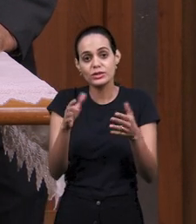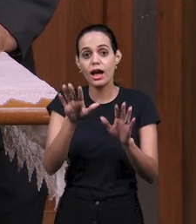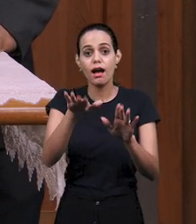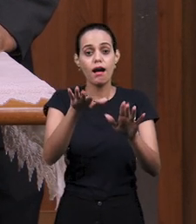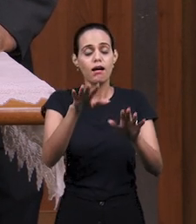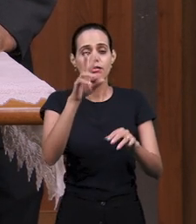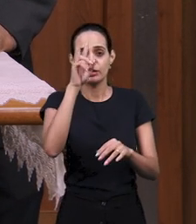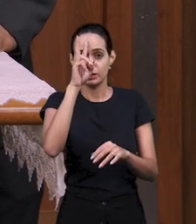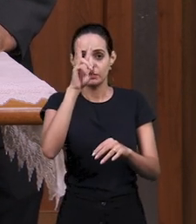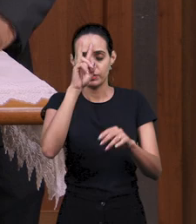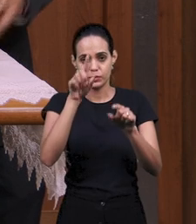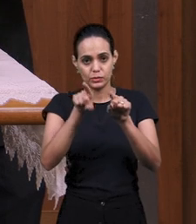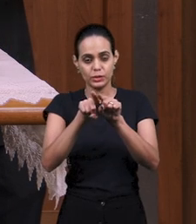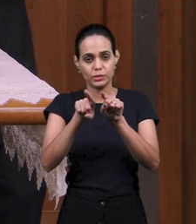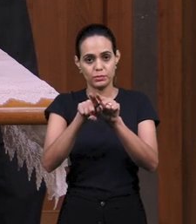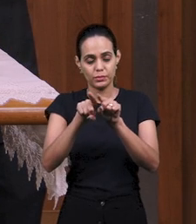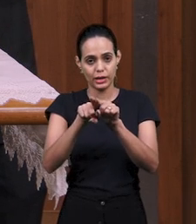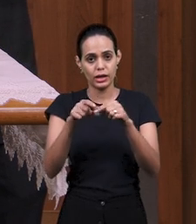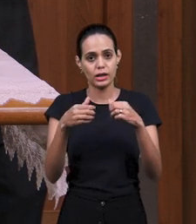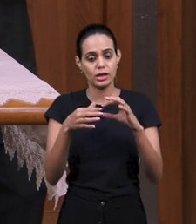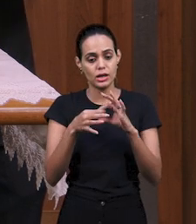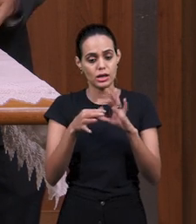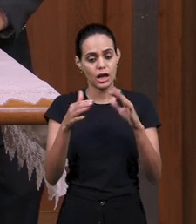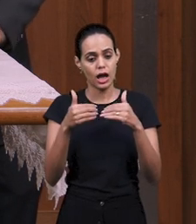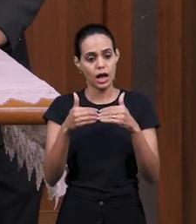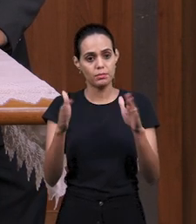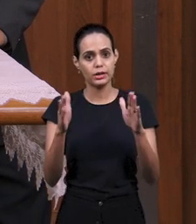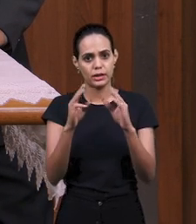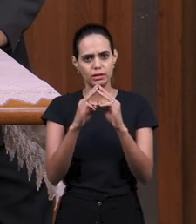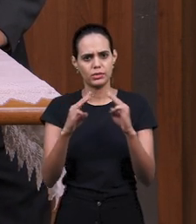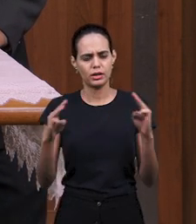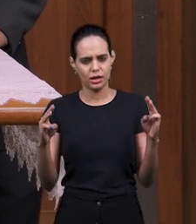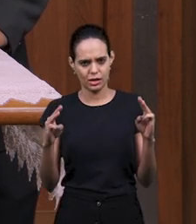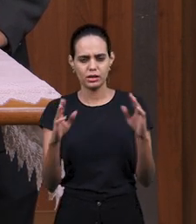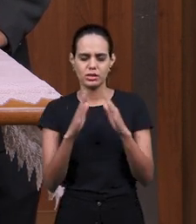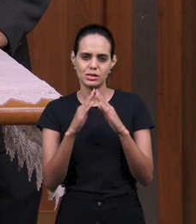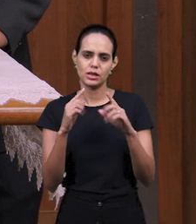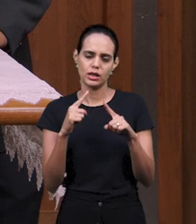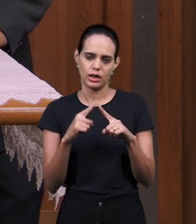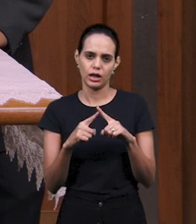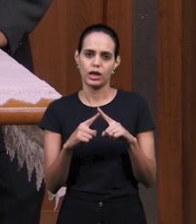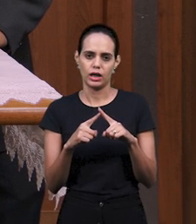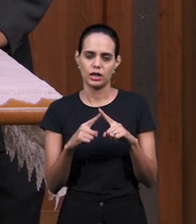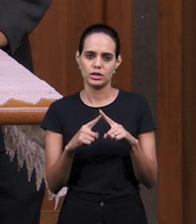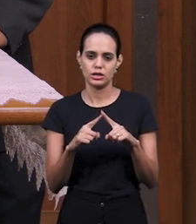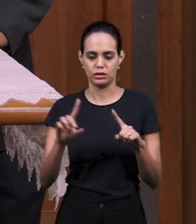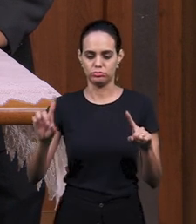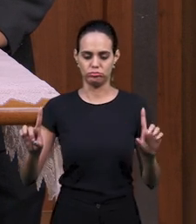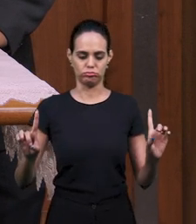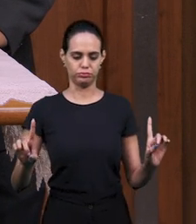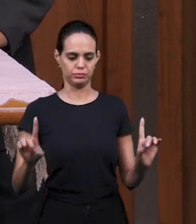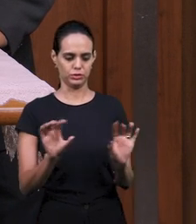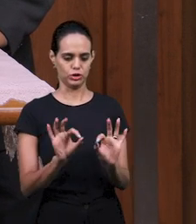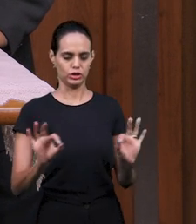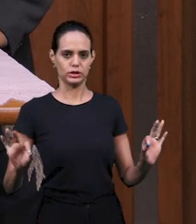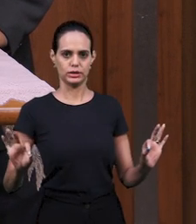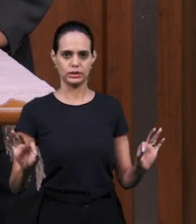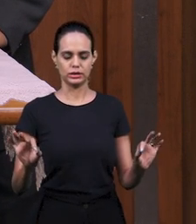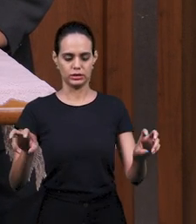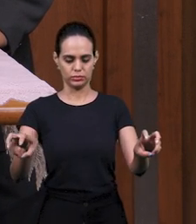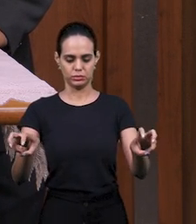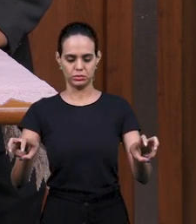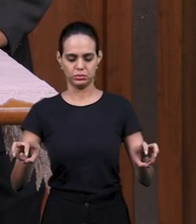Да, мы хотим напомнить, что Монаимы могут быть открыты, церкви в Бразилии,